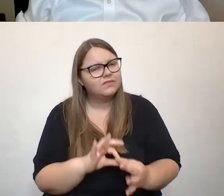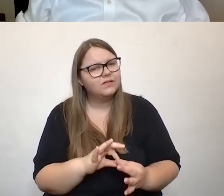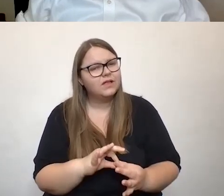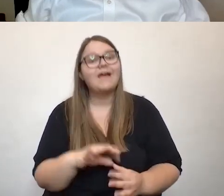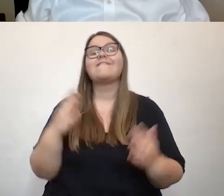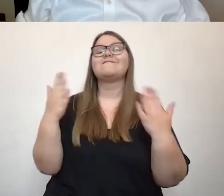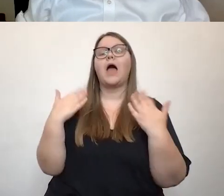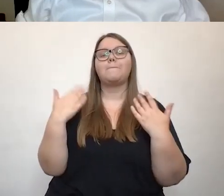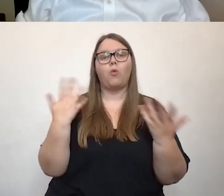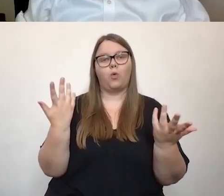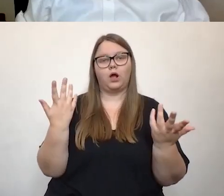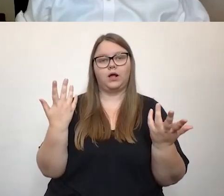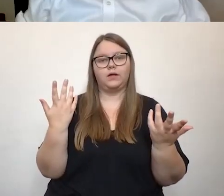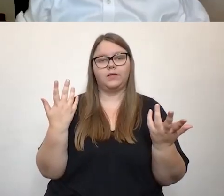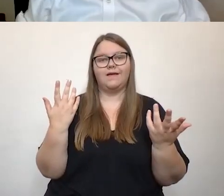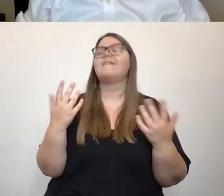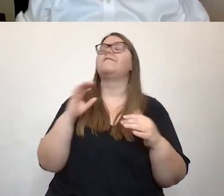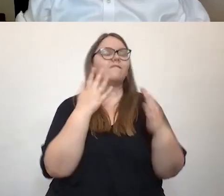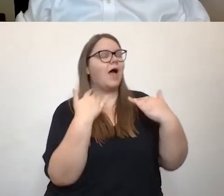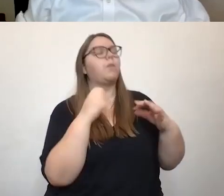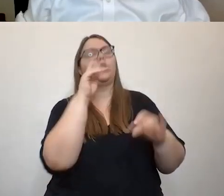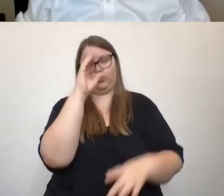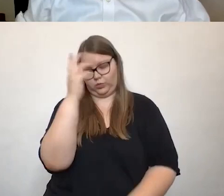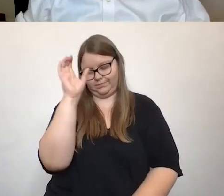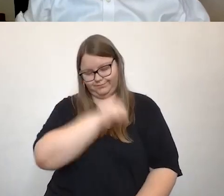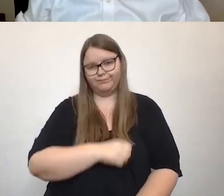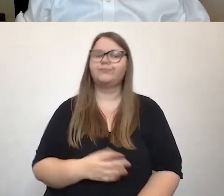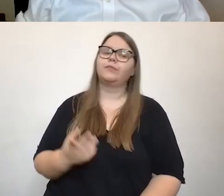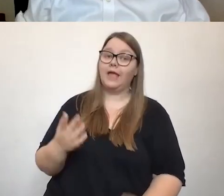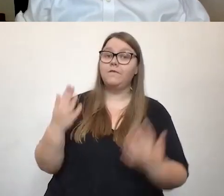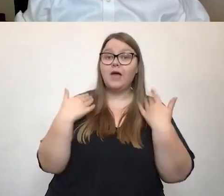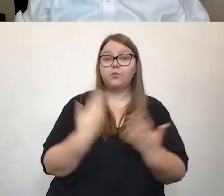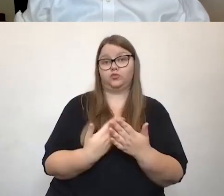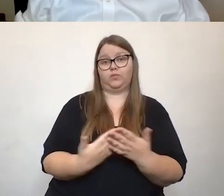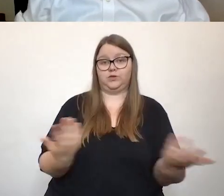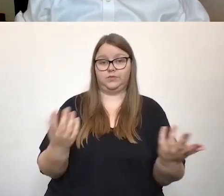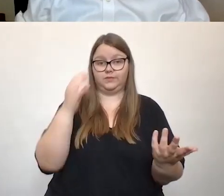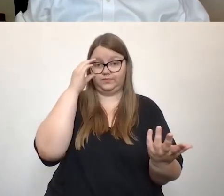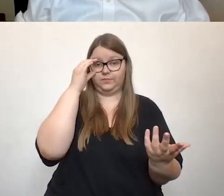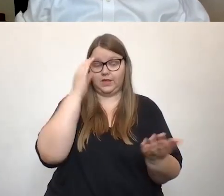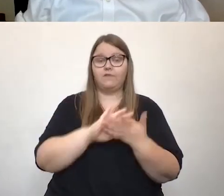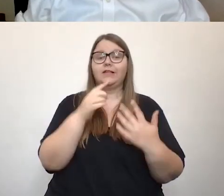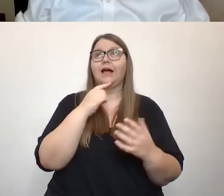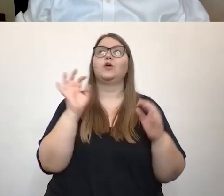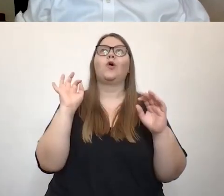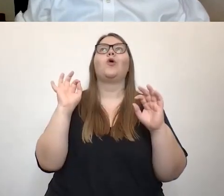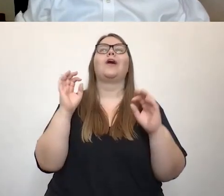Werbung, inklusive Werbung. Werbung, werbung, Werbung, genau, also Werbung, man kann auch sagen, Gott sei Dank,